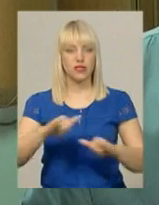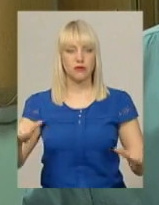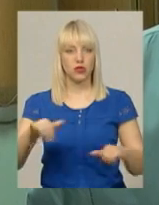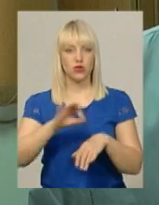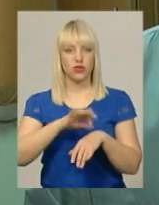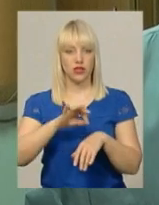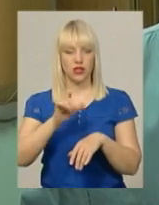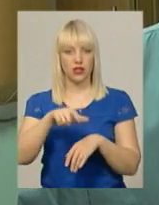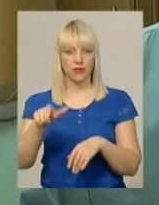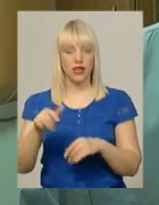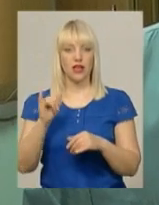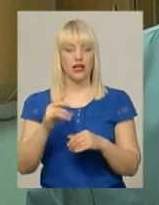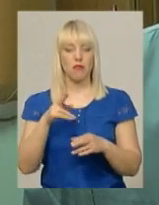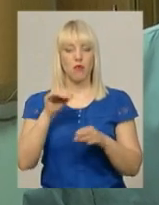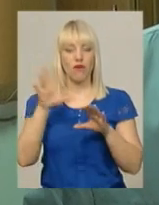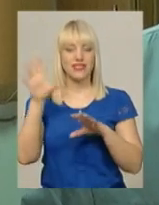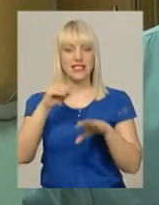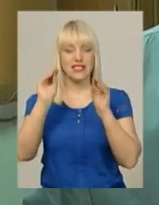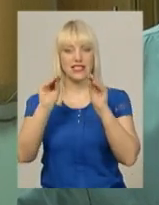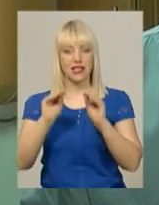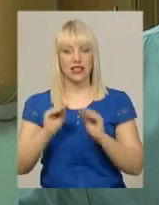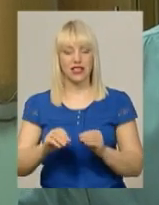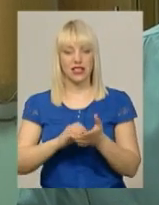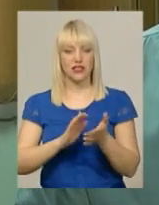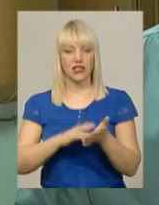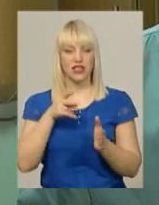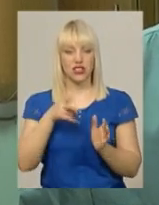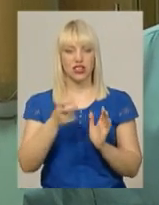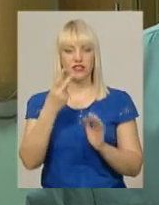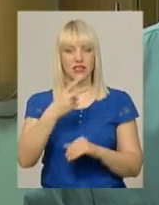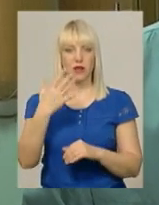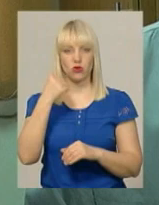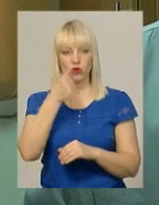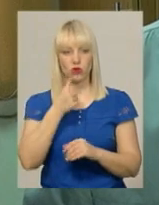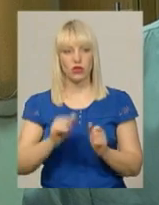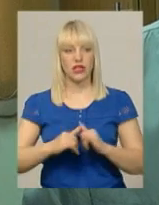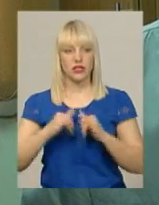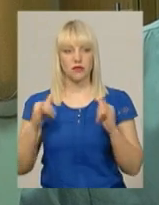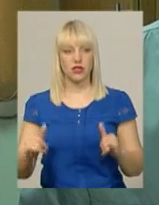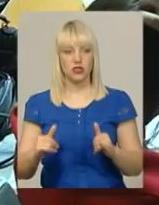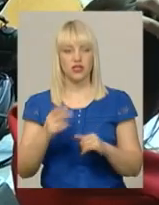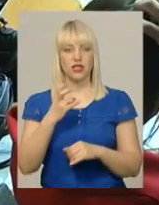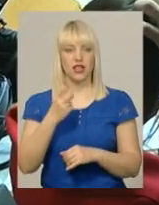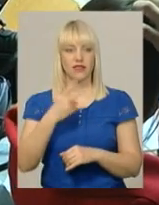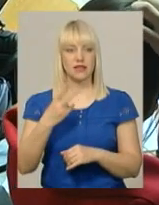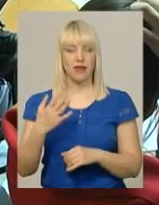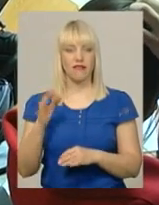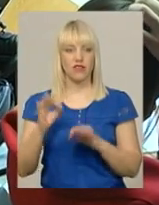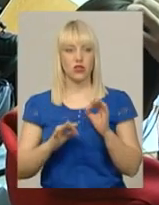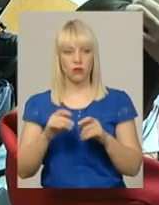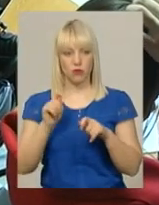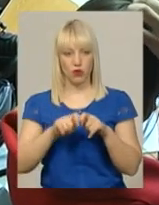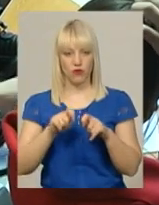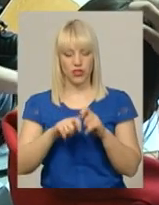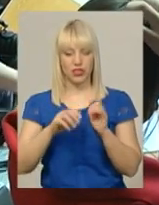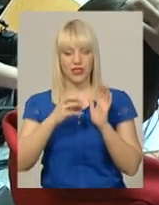І по всіх статистичних даних, до 2025 року вона збільшується на приблизно 20-25 відсотків. Перевірити родимки